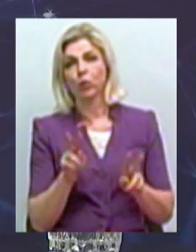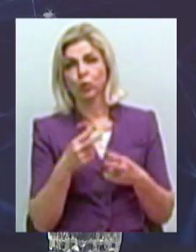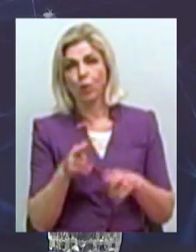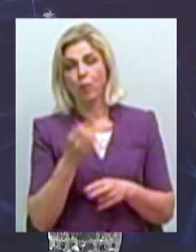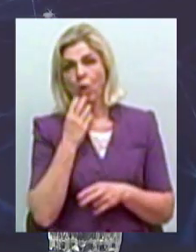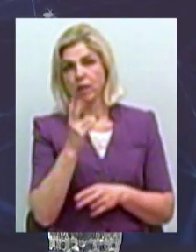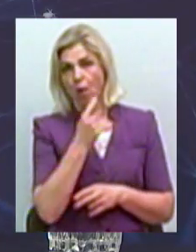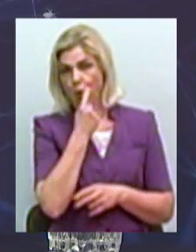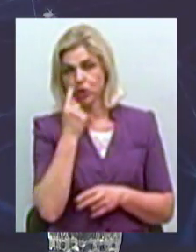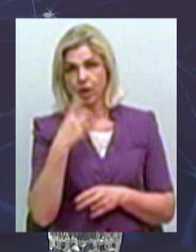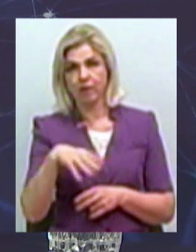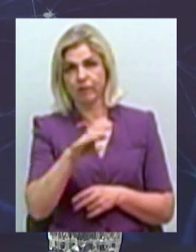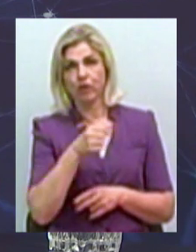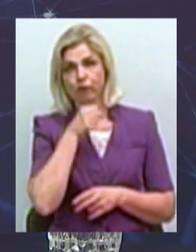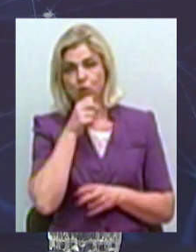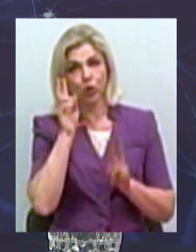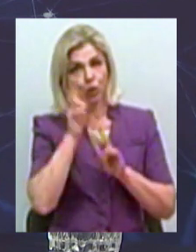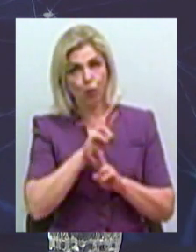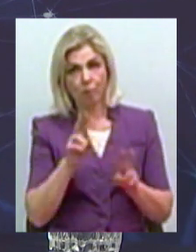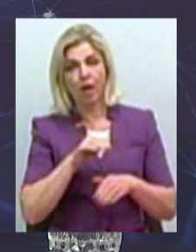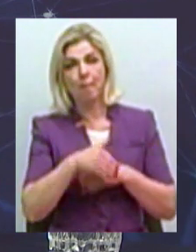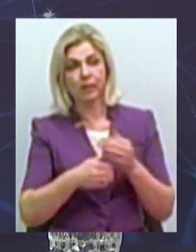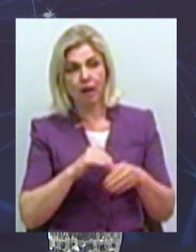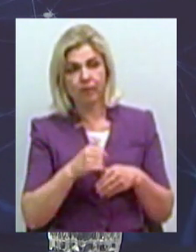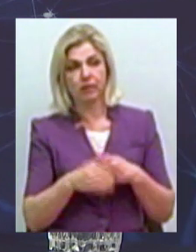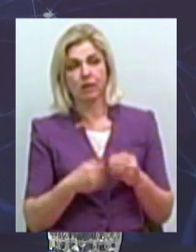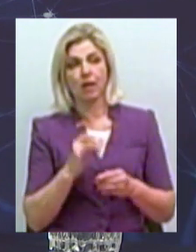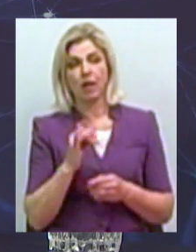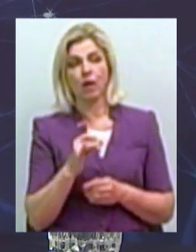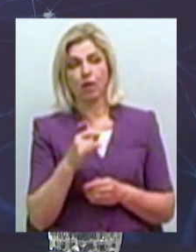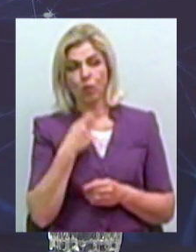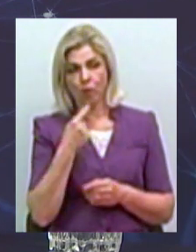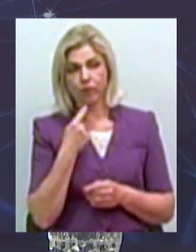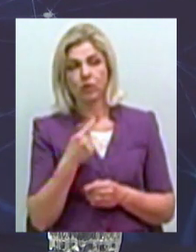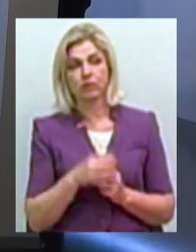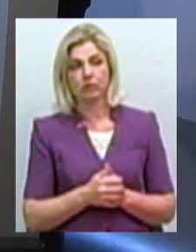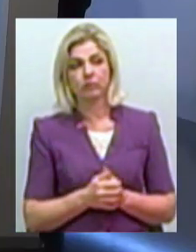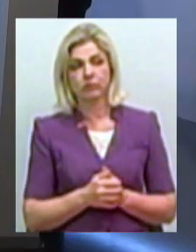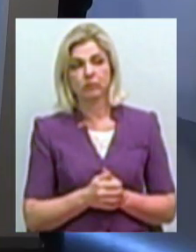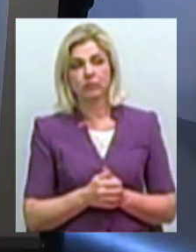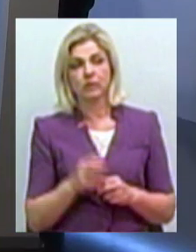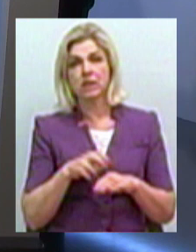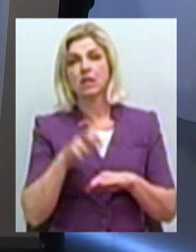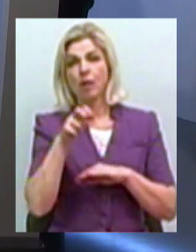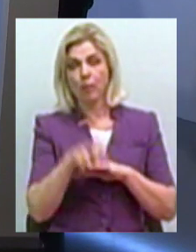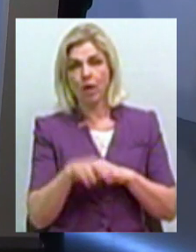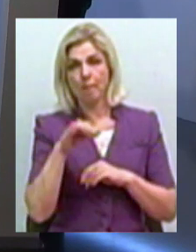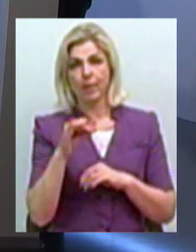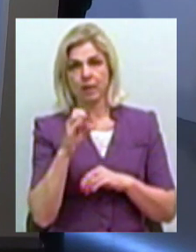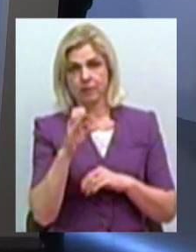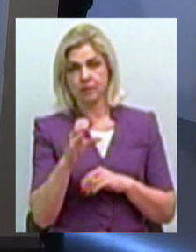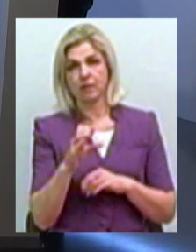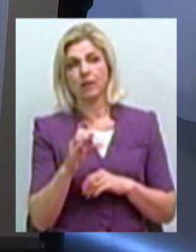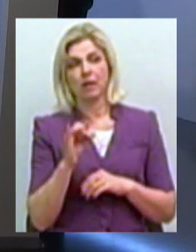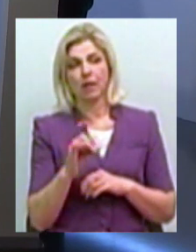коли на очах усіх дорослих, вона не вміючи плавати і, говорячи це голос, вона стрибнула з пірсу також,